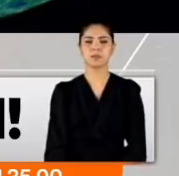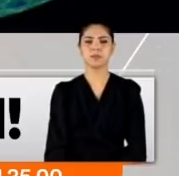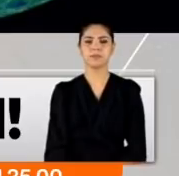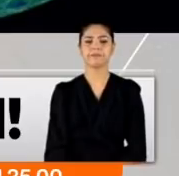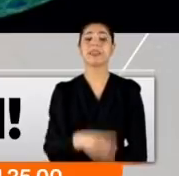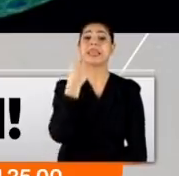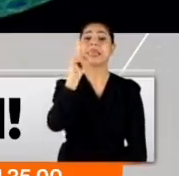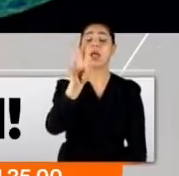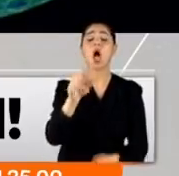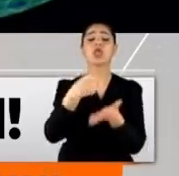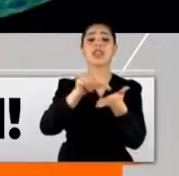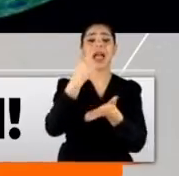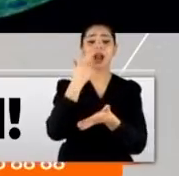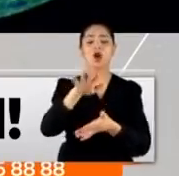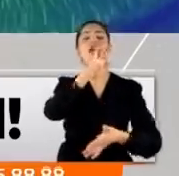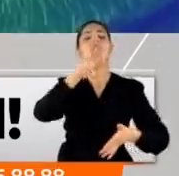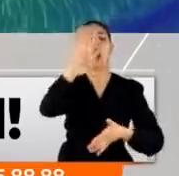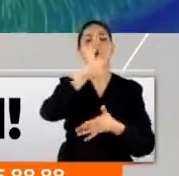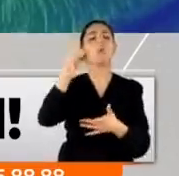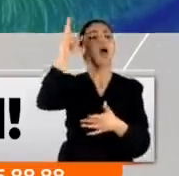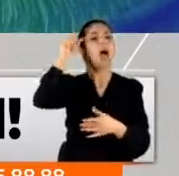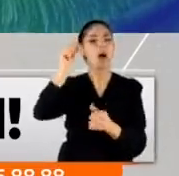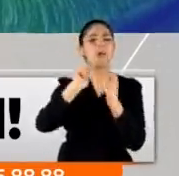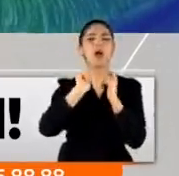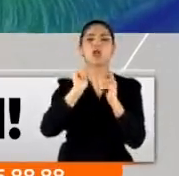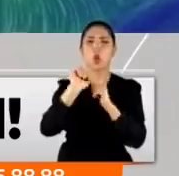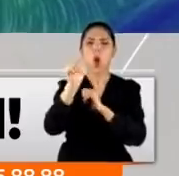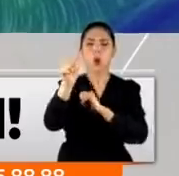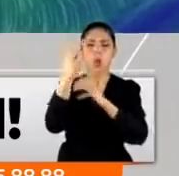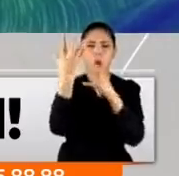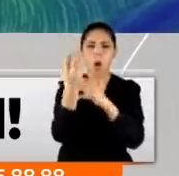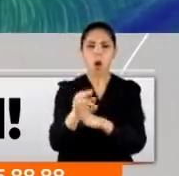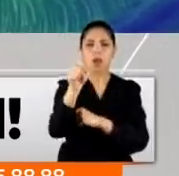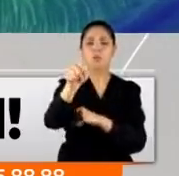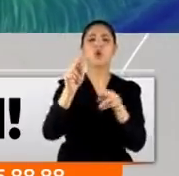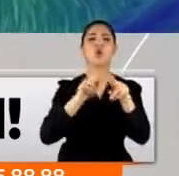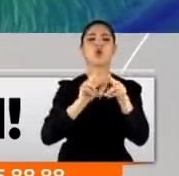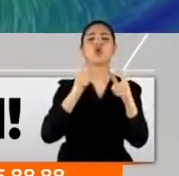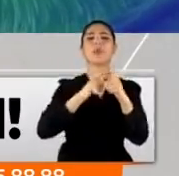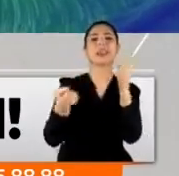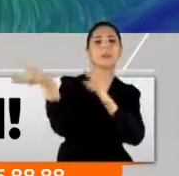2014 yılında Avrupa ve Amerika'da zor günlere sebep olan kutup girdabı yine kapıda.